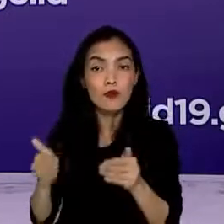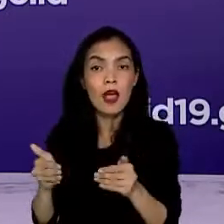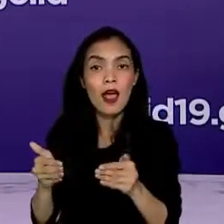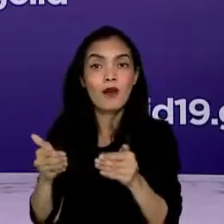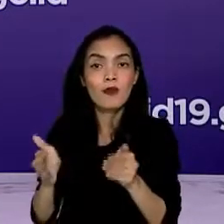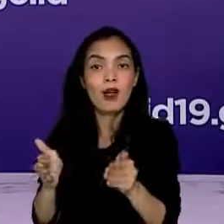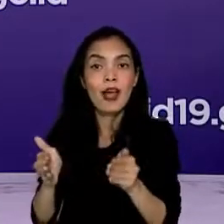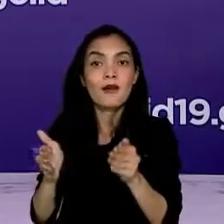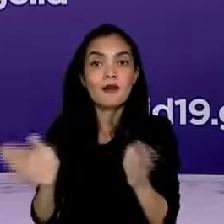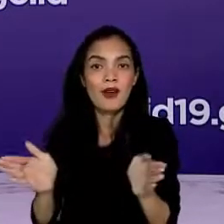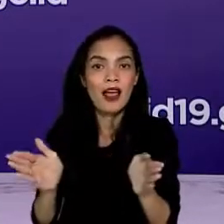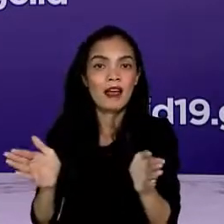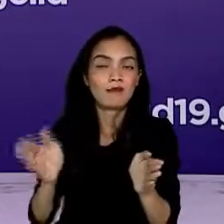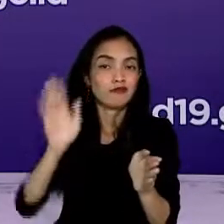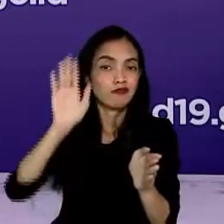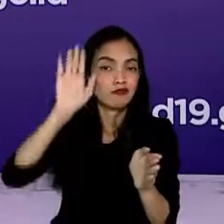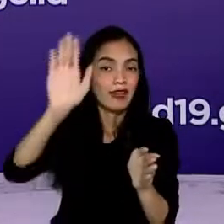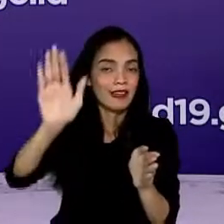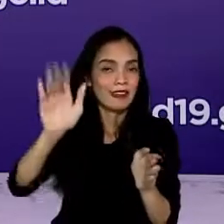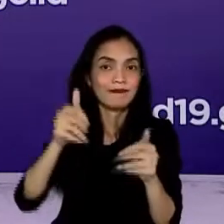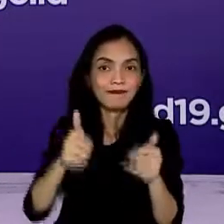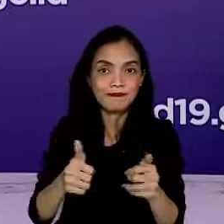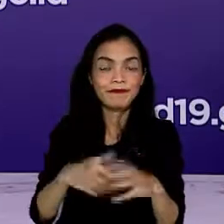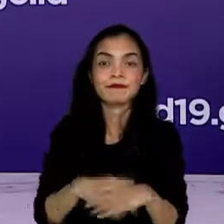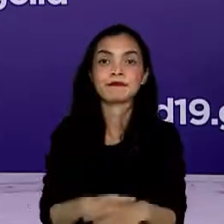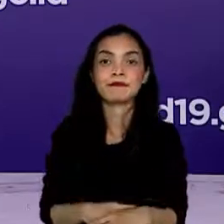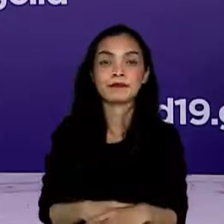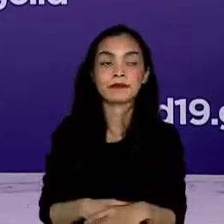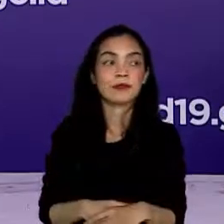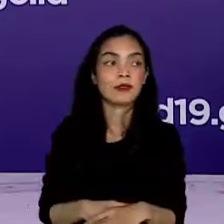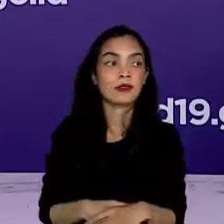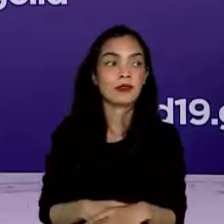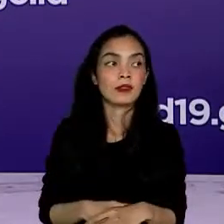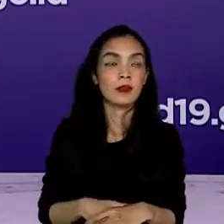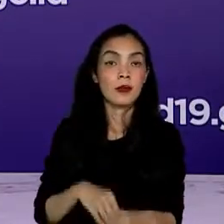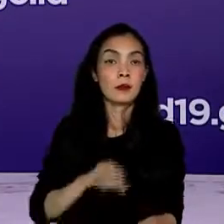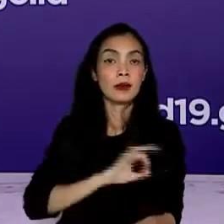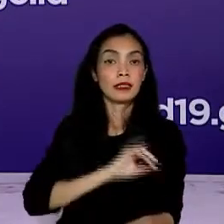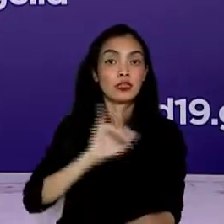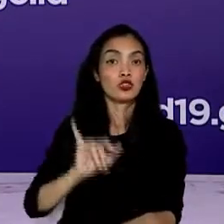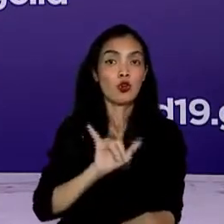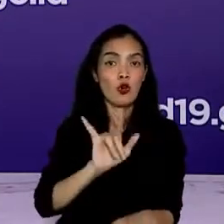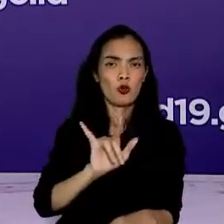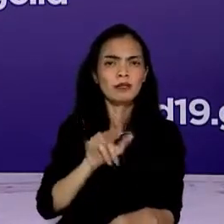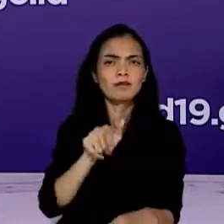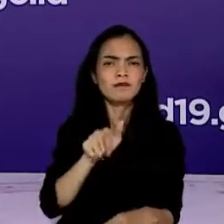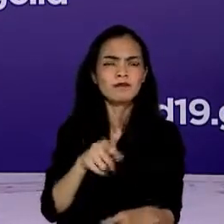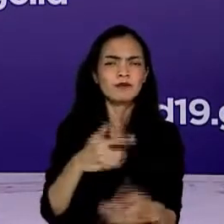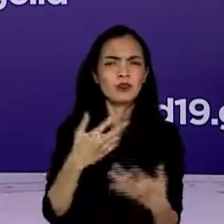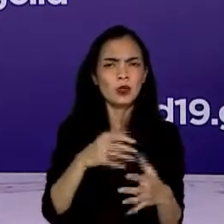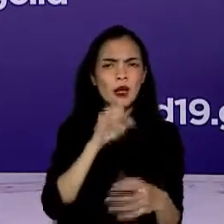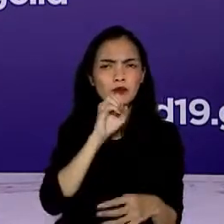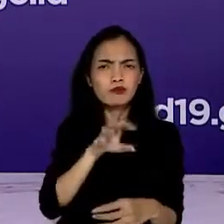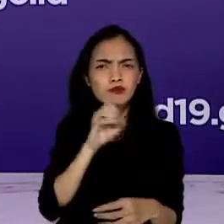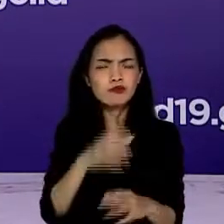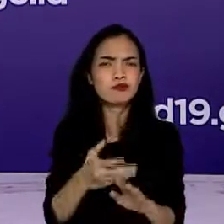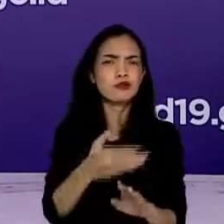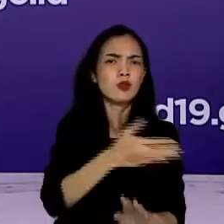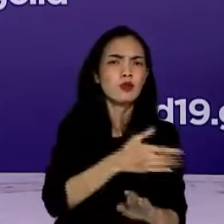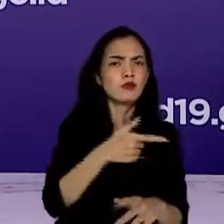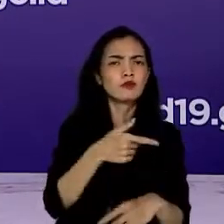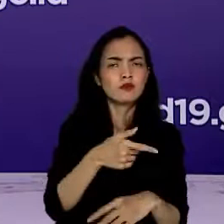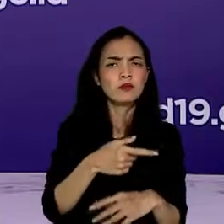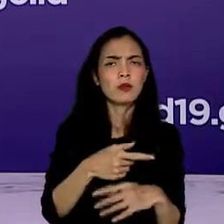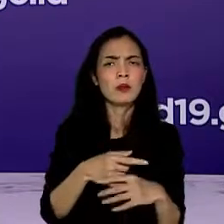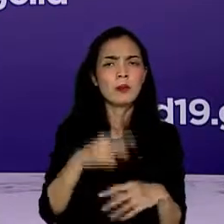bertahap nantinya. Selanjutnya, sebagaimana yang disampaikan Presiden Joko Widodo bahwa pemerintah terus